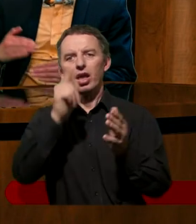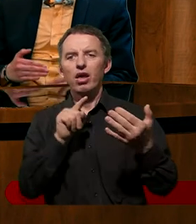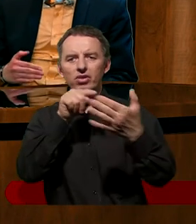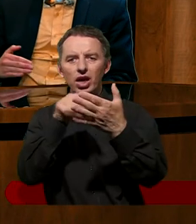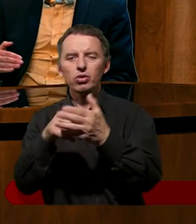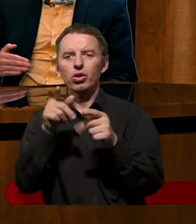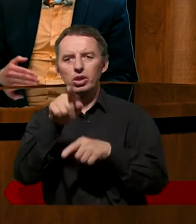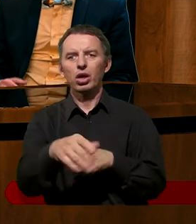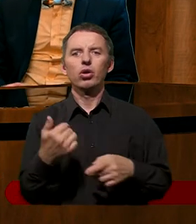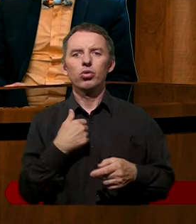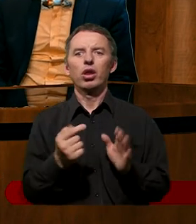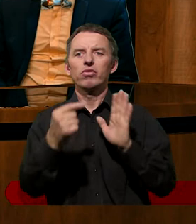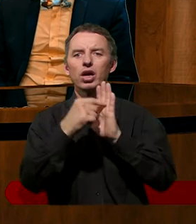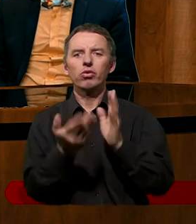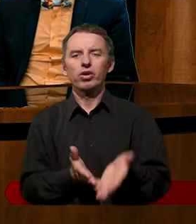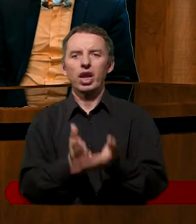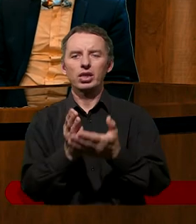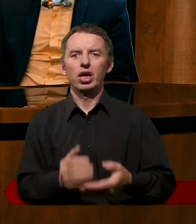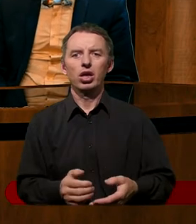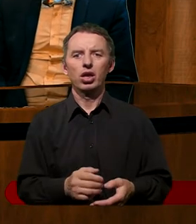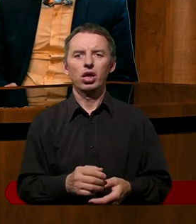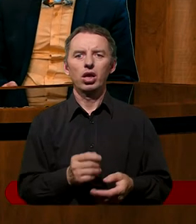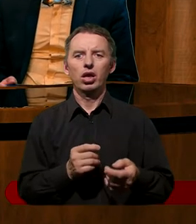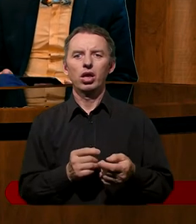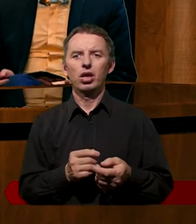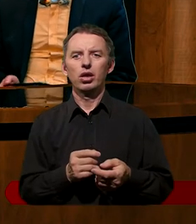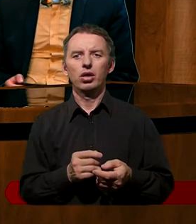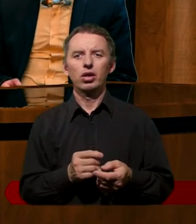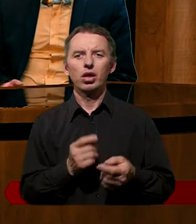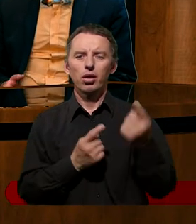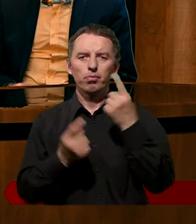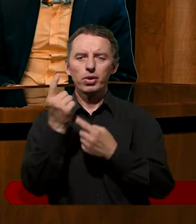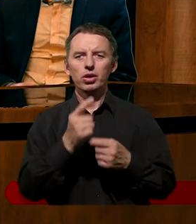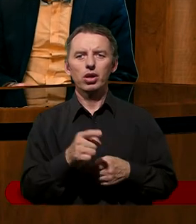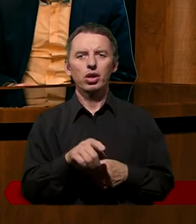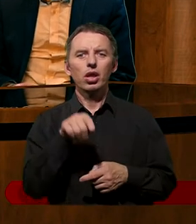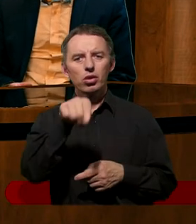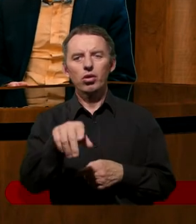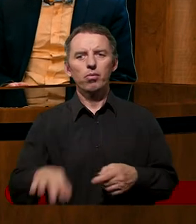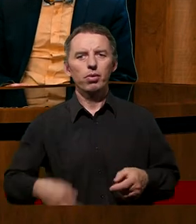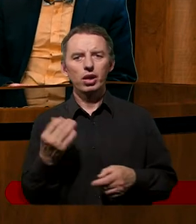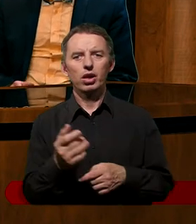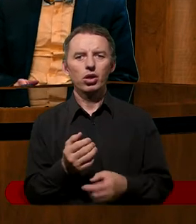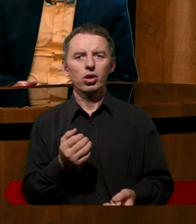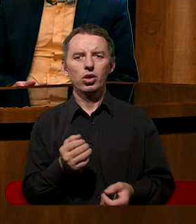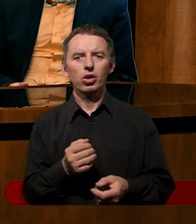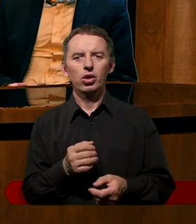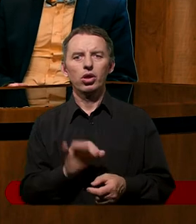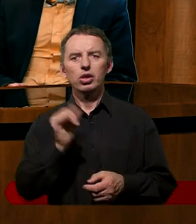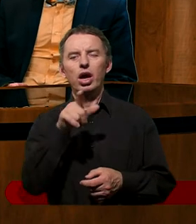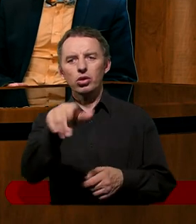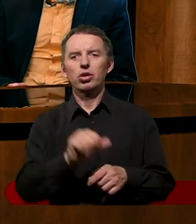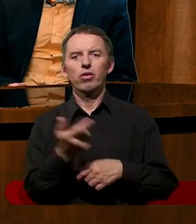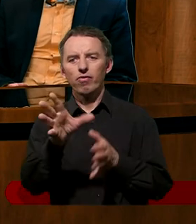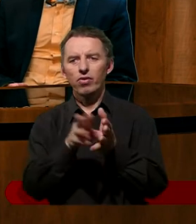schematu, tych regułek głupotą? Ja myślę, że tu jest na pewno trudny temat, bo Bóg też jest